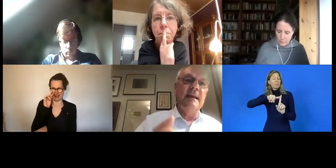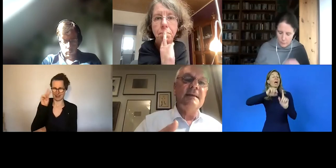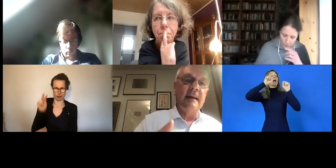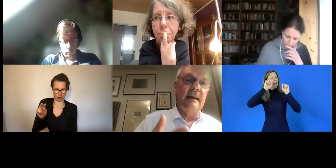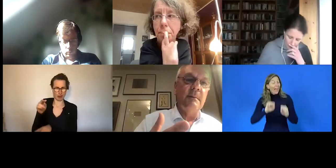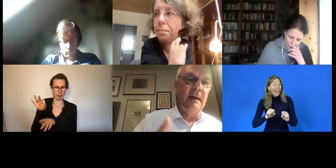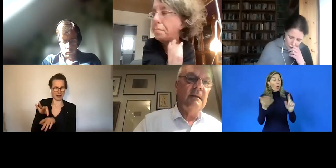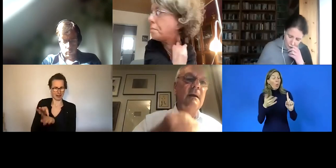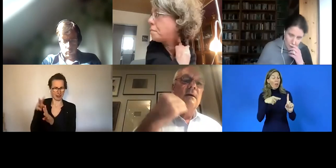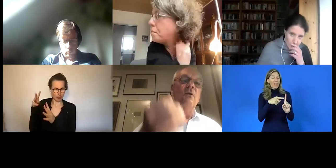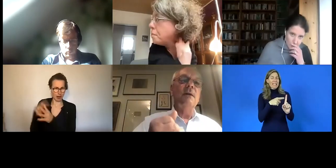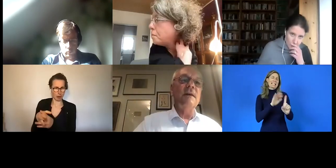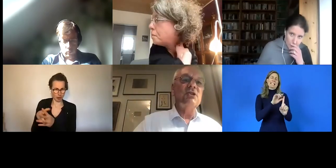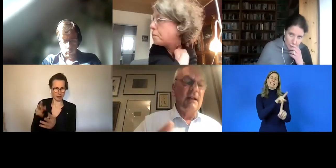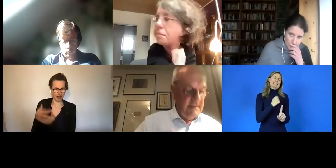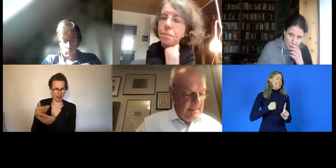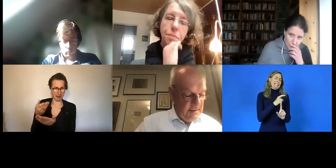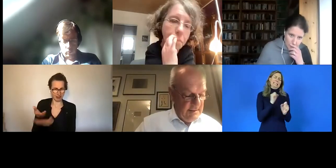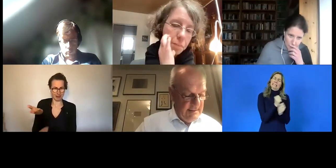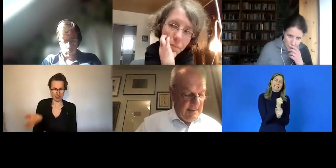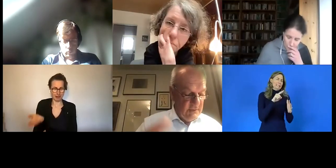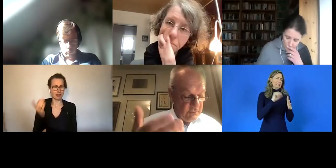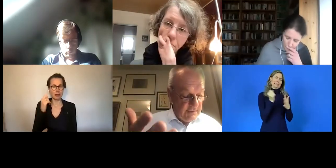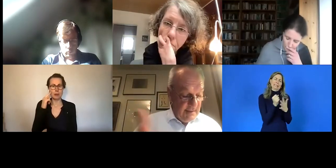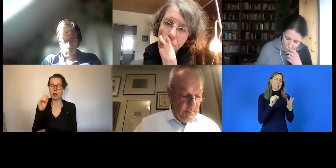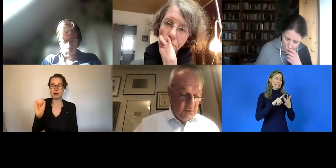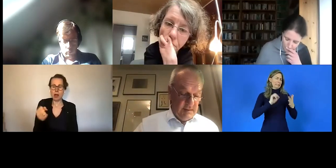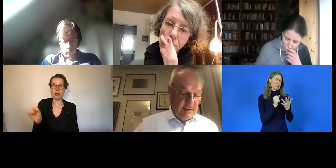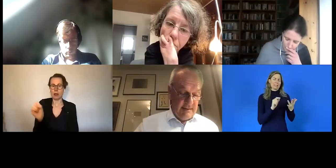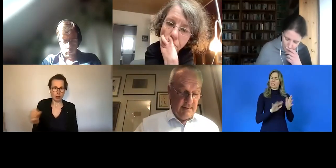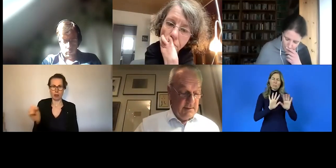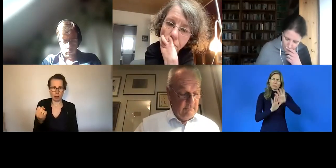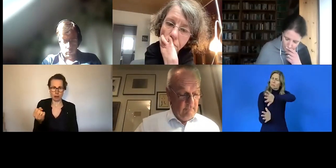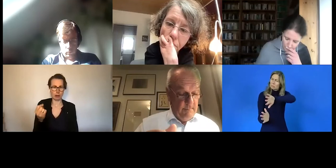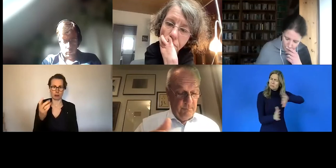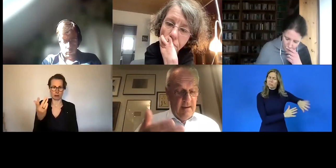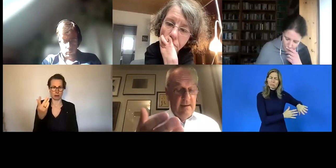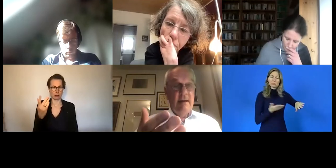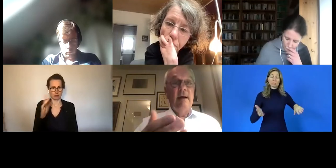Beispiel ist ein Element, wo man feststellt, was jemand nicht kann. Und an dem muss man dann arbeiten.